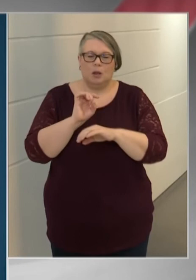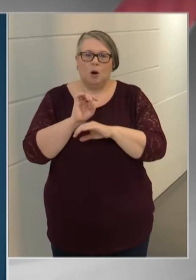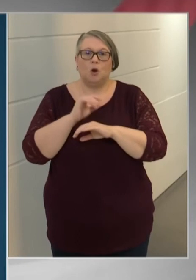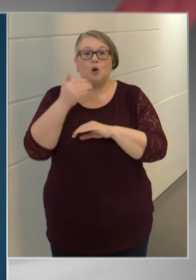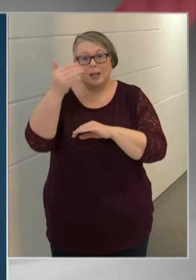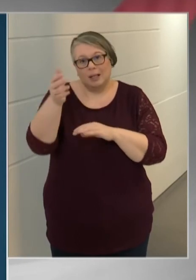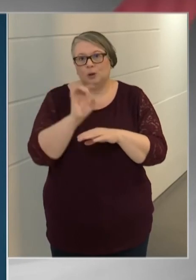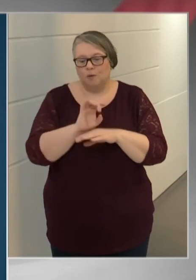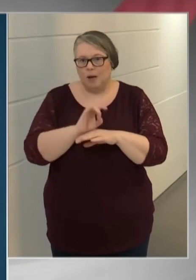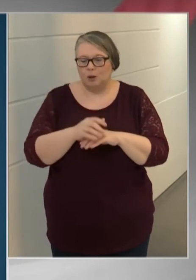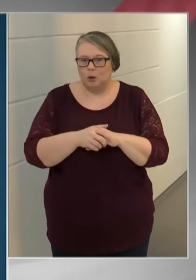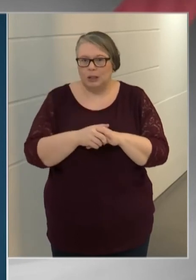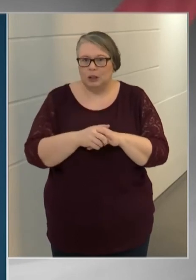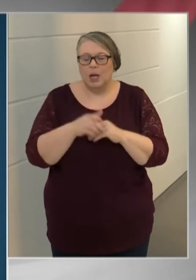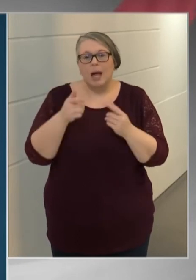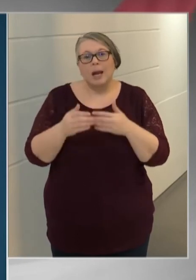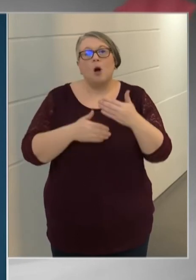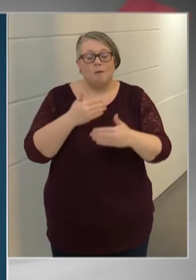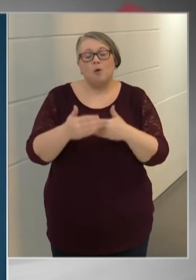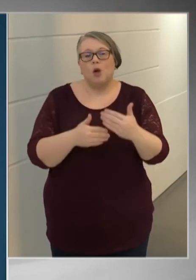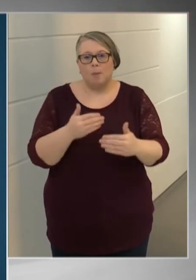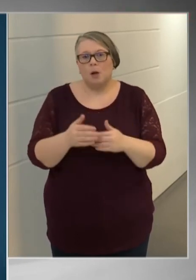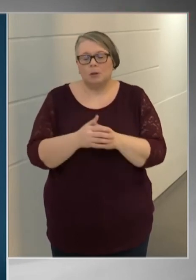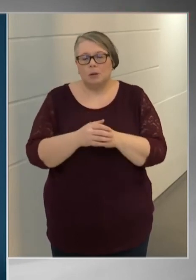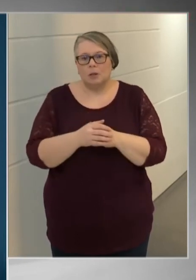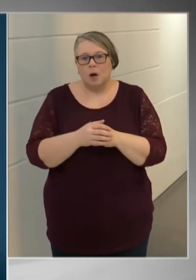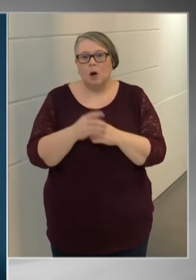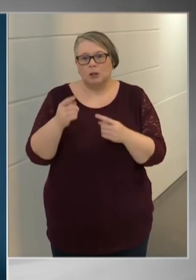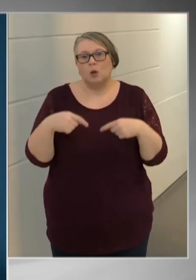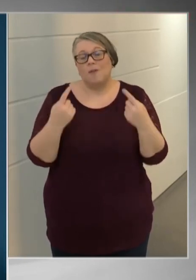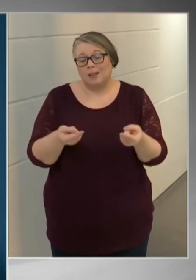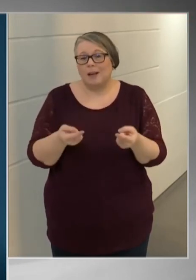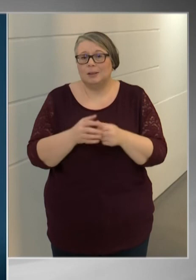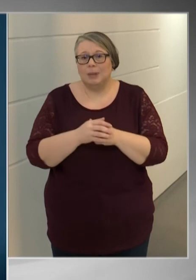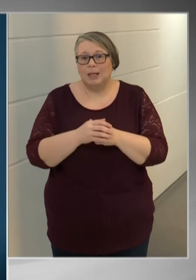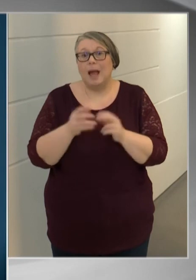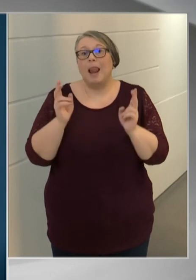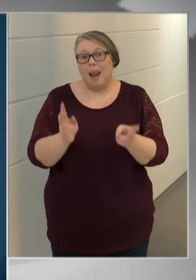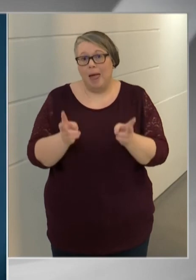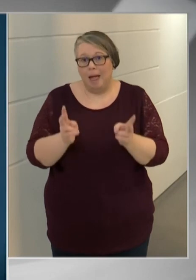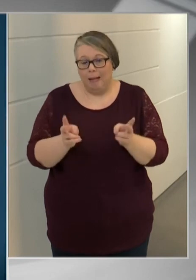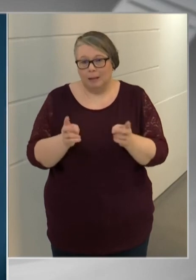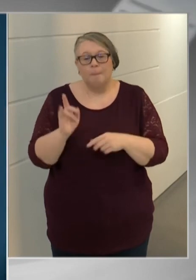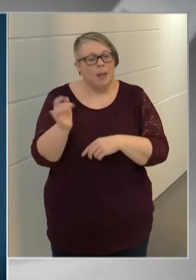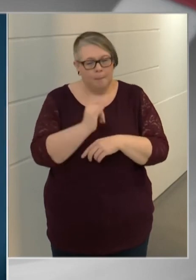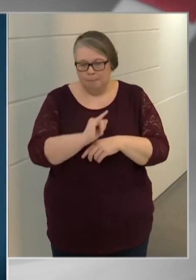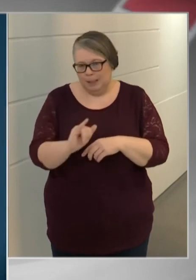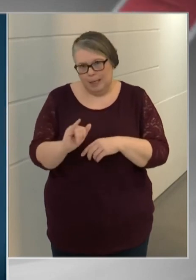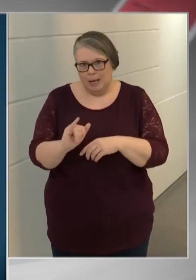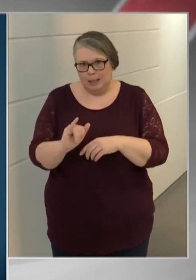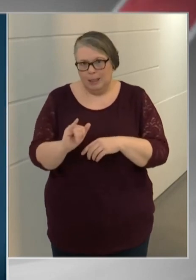fertőződést. A héten több oltóanyagszállítmány is érkezik hazánkba. Ma és holnap a Pfizer összesen 36